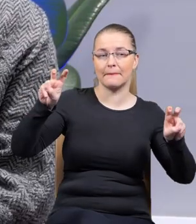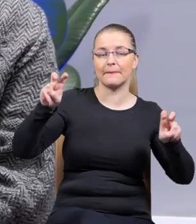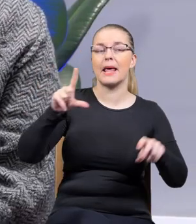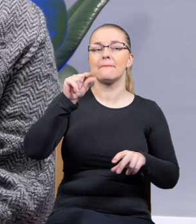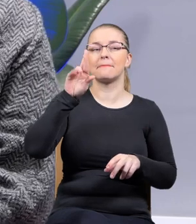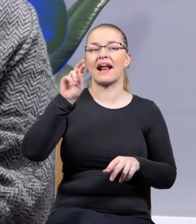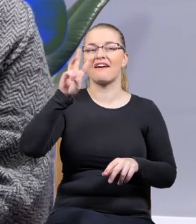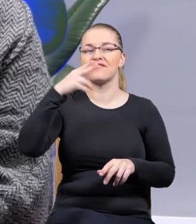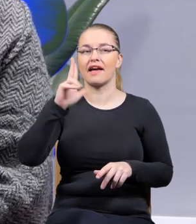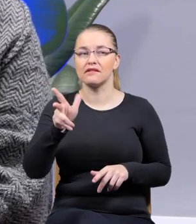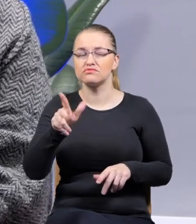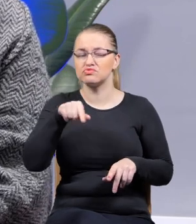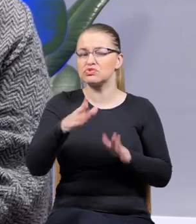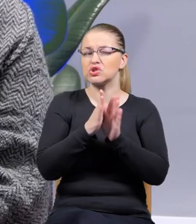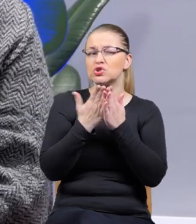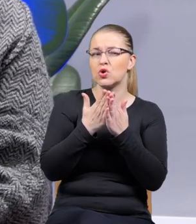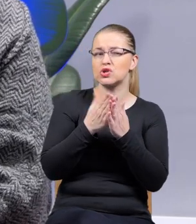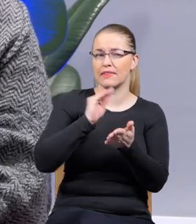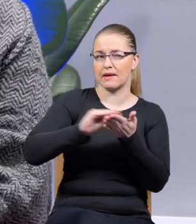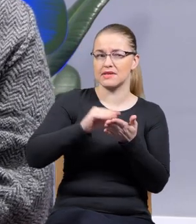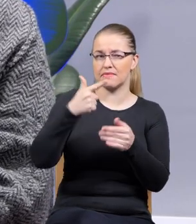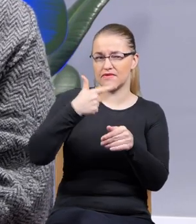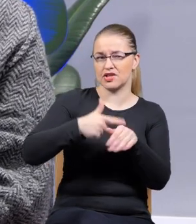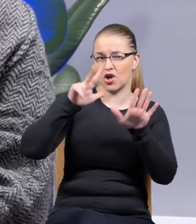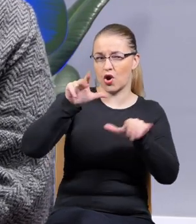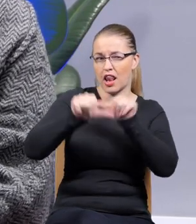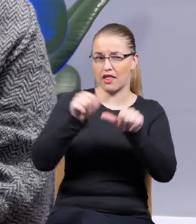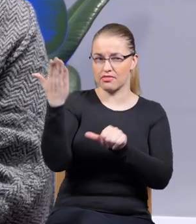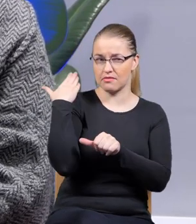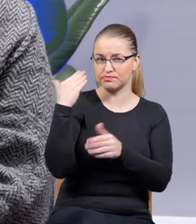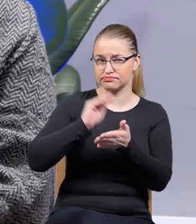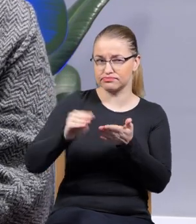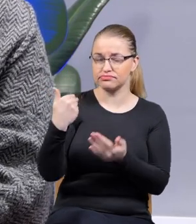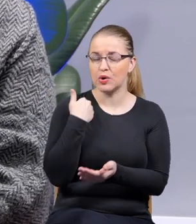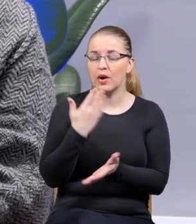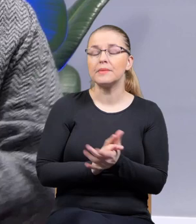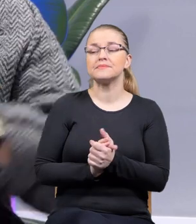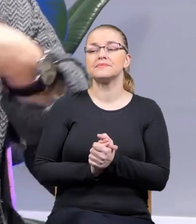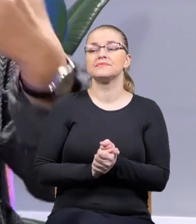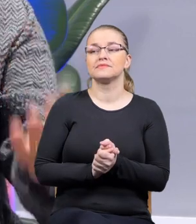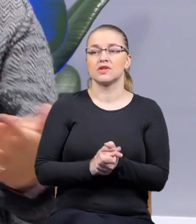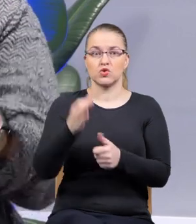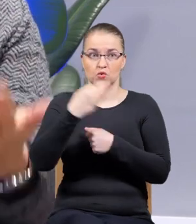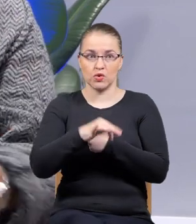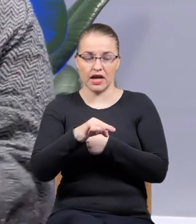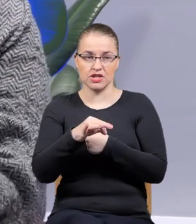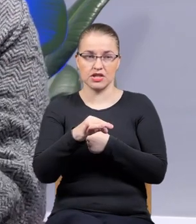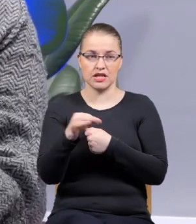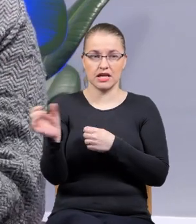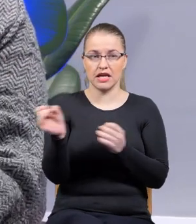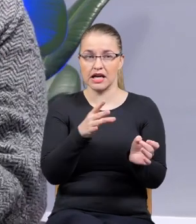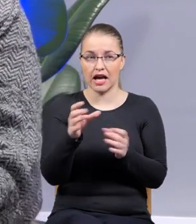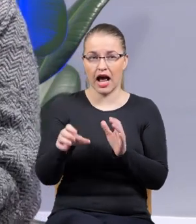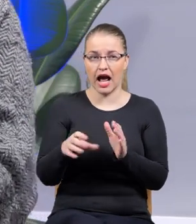książki, której napisałam 28 lat temu i studenci grali ją na